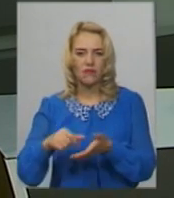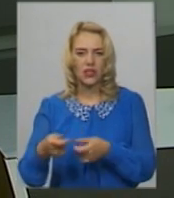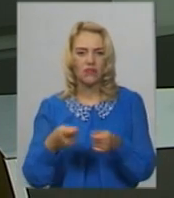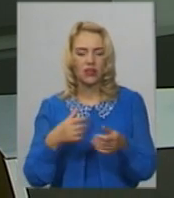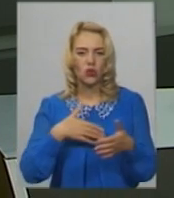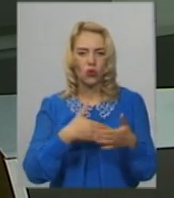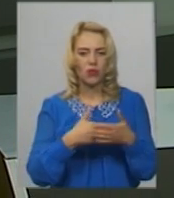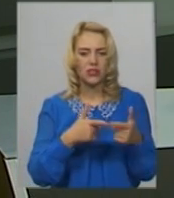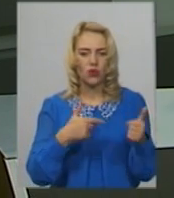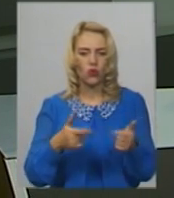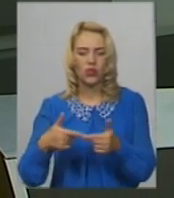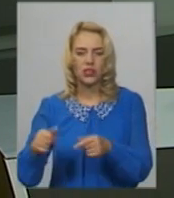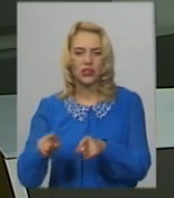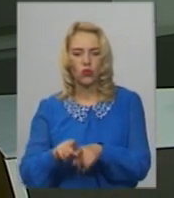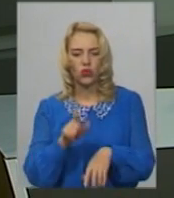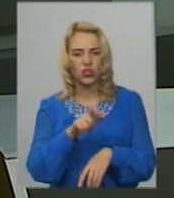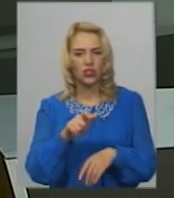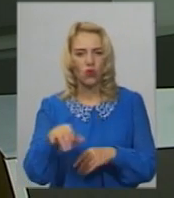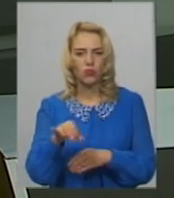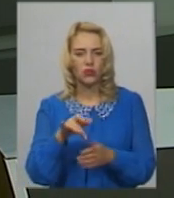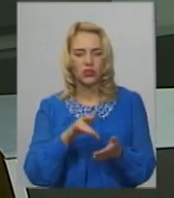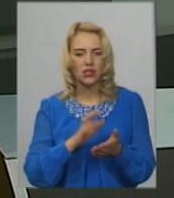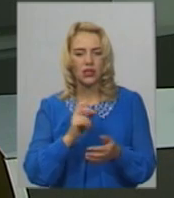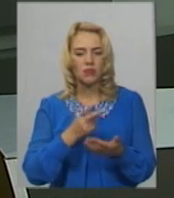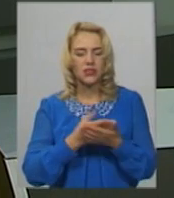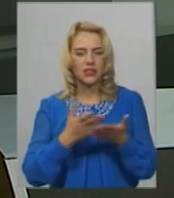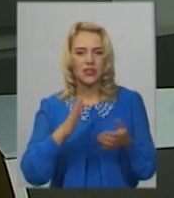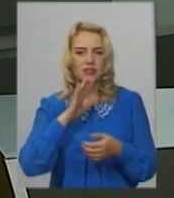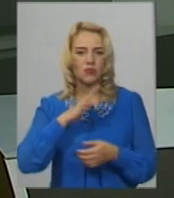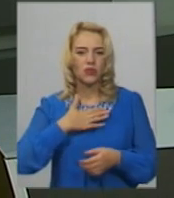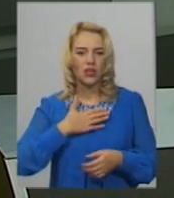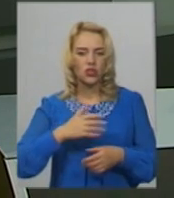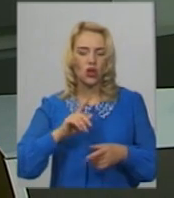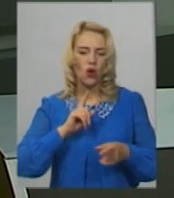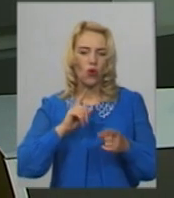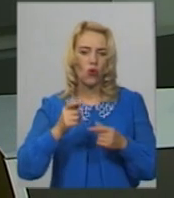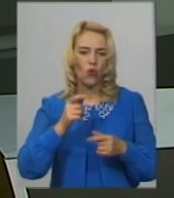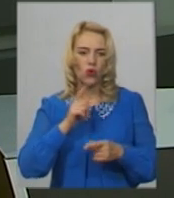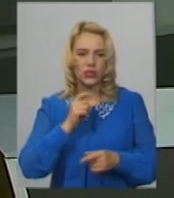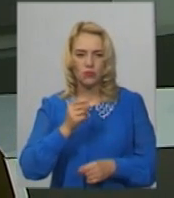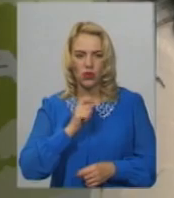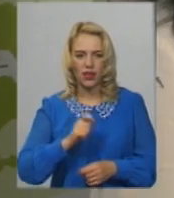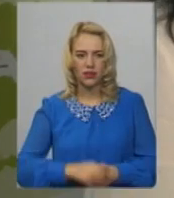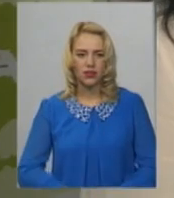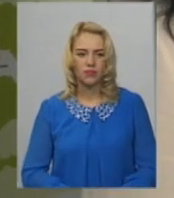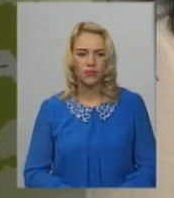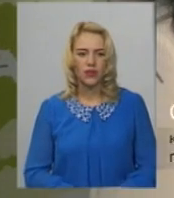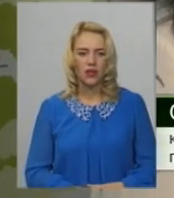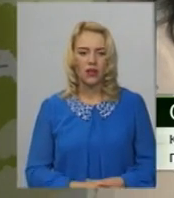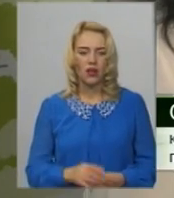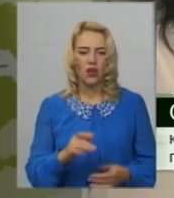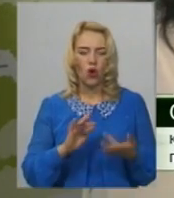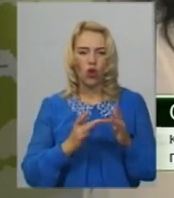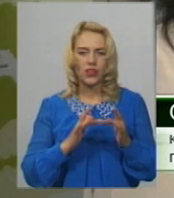організацій, а також жителі обласного центру. На презентації побував і наш кореспондент Андрій Гуменний. Онлайн-курс